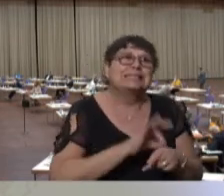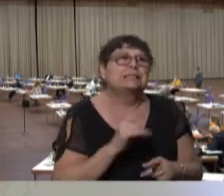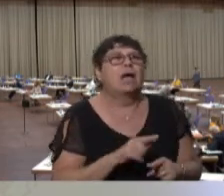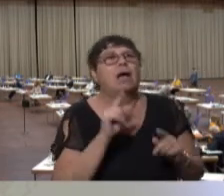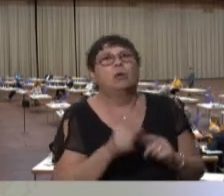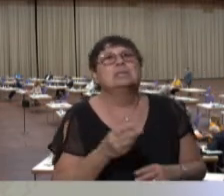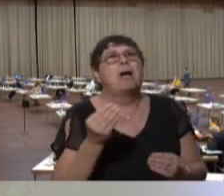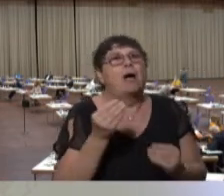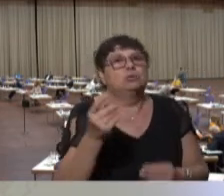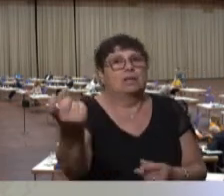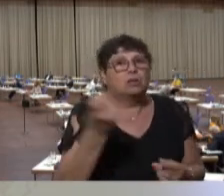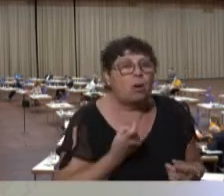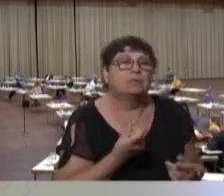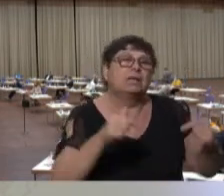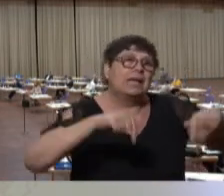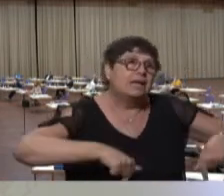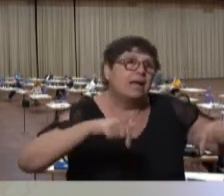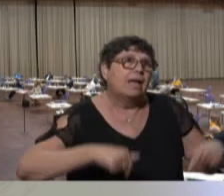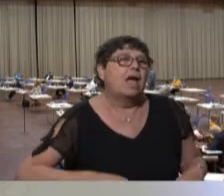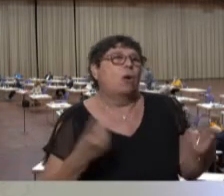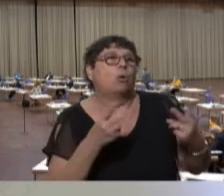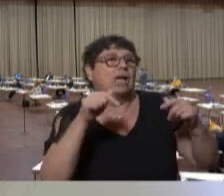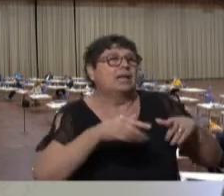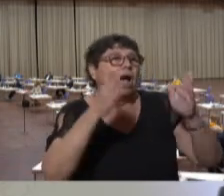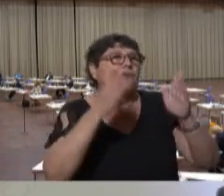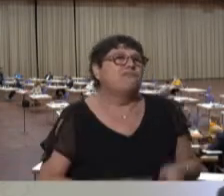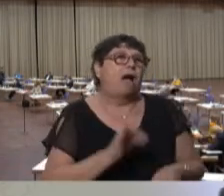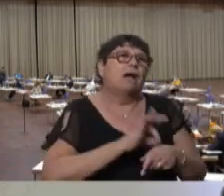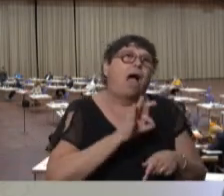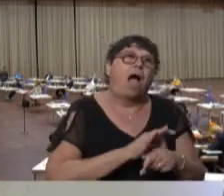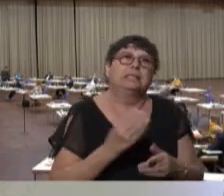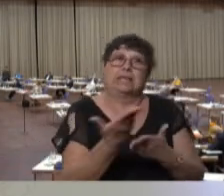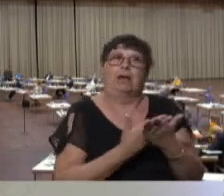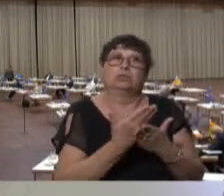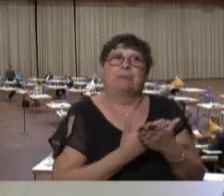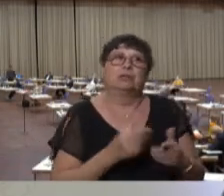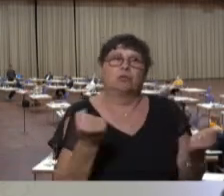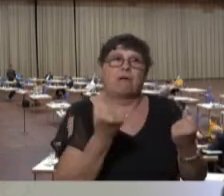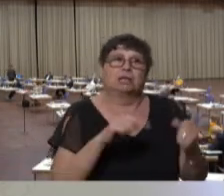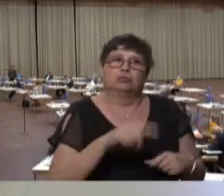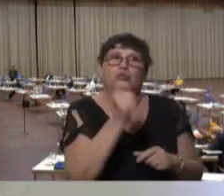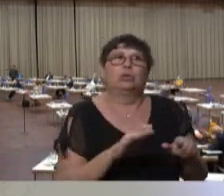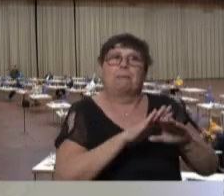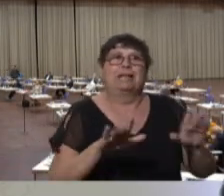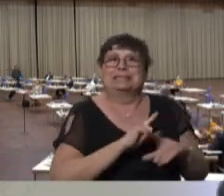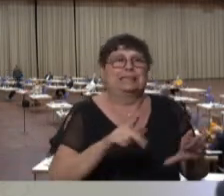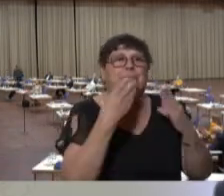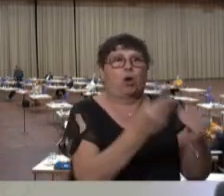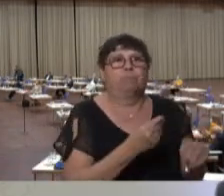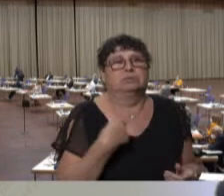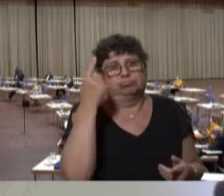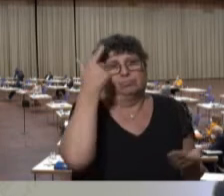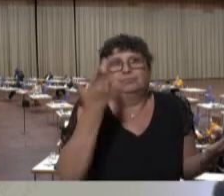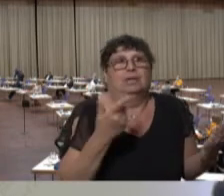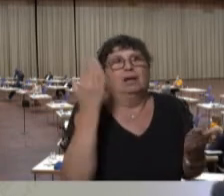dem Ausland hierher kommen oder Ärzten, die Fachausbildung machen, seinen Studienplatz nicht kriegt. Das ist völlig irrsinnig